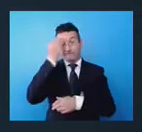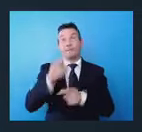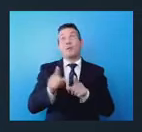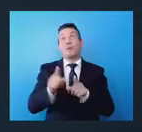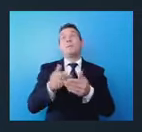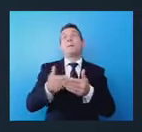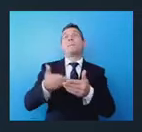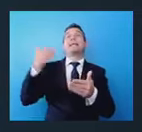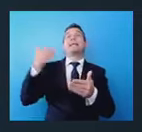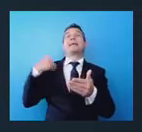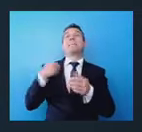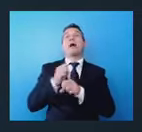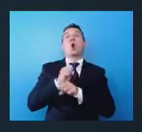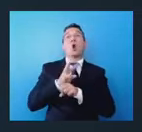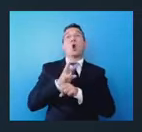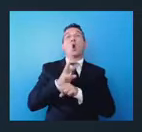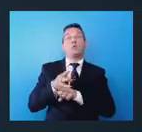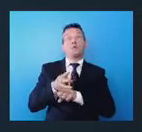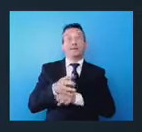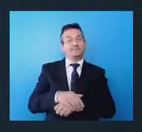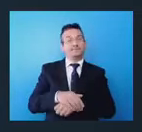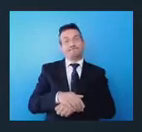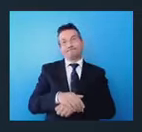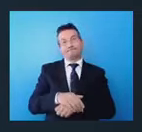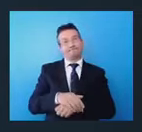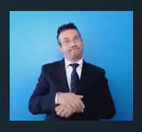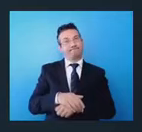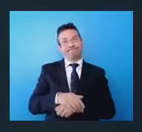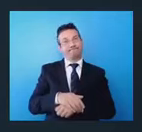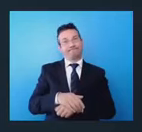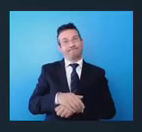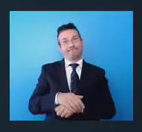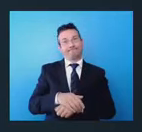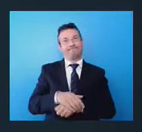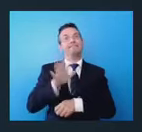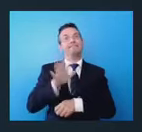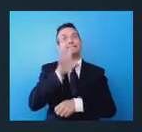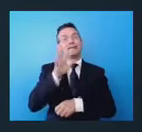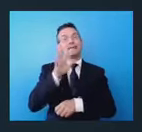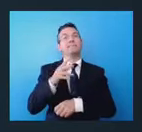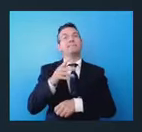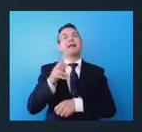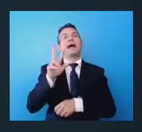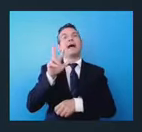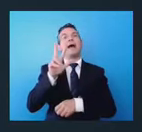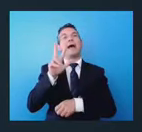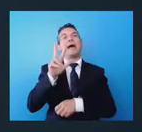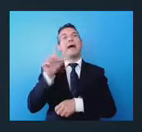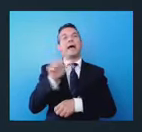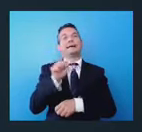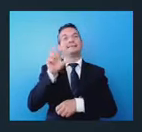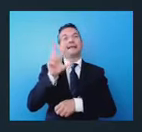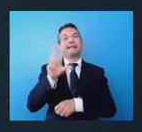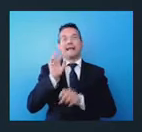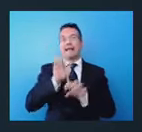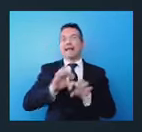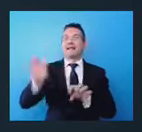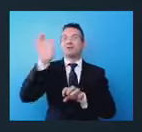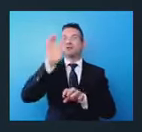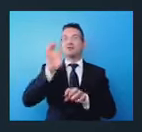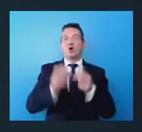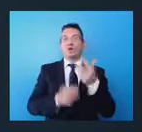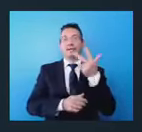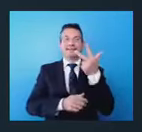del covid è mi pare tre regioni soltanto che nella loro S3 avevano già l'economia del mare, questo già la dice lunga